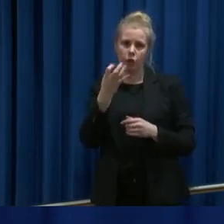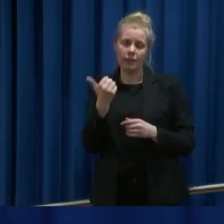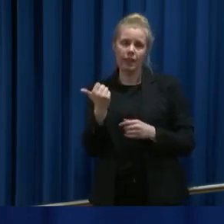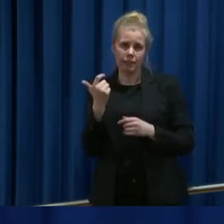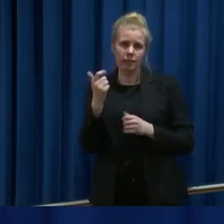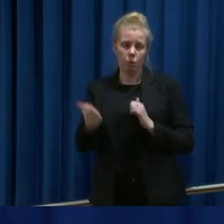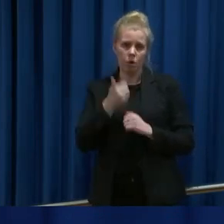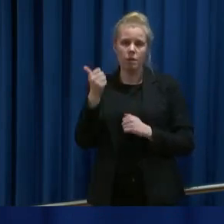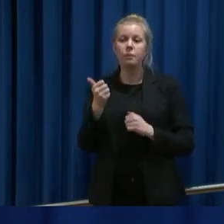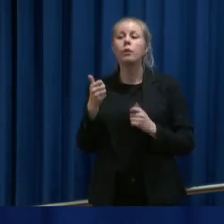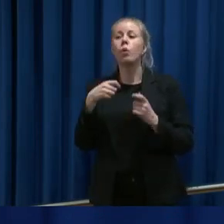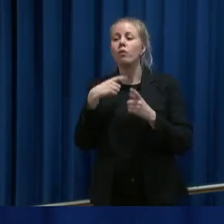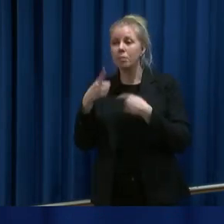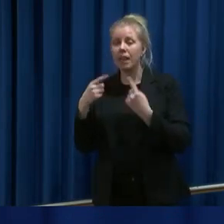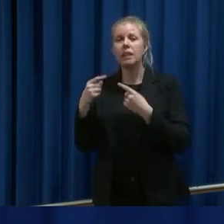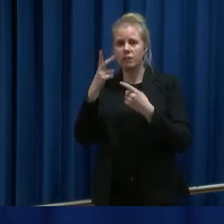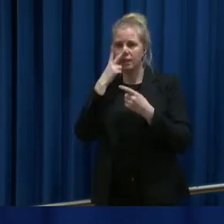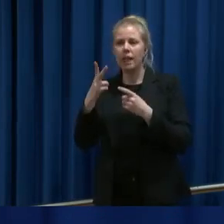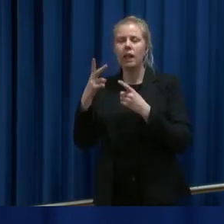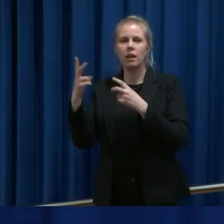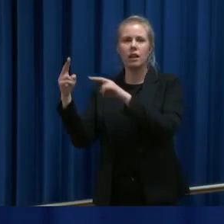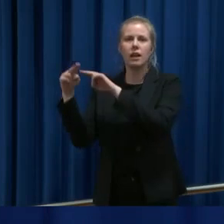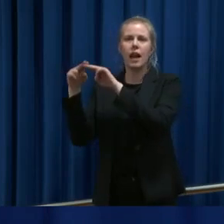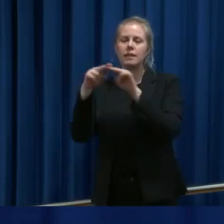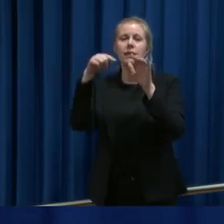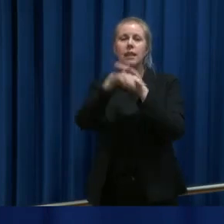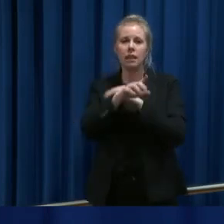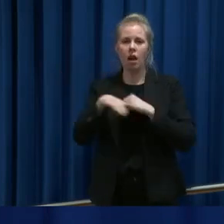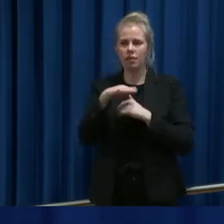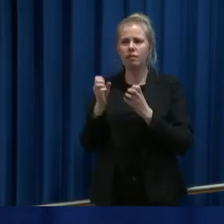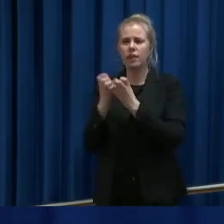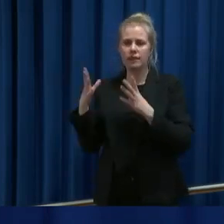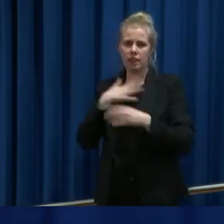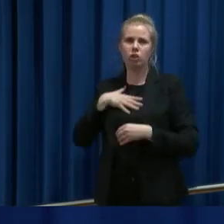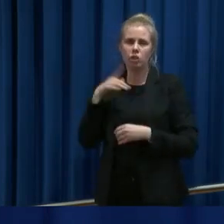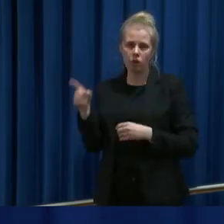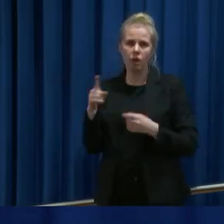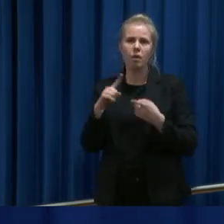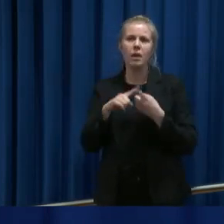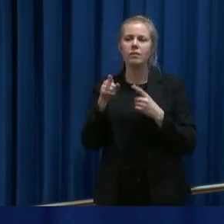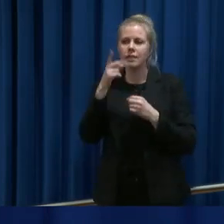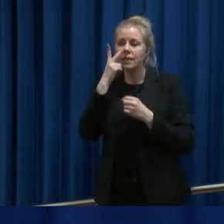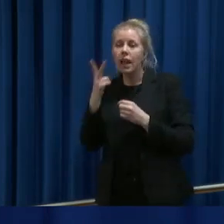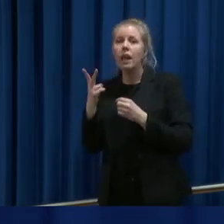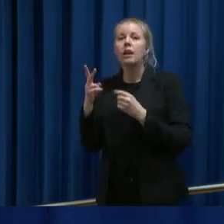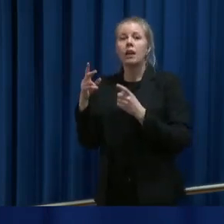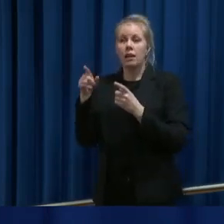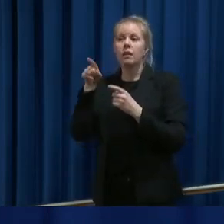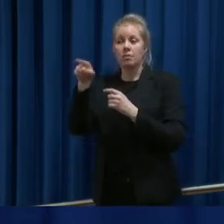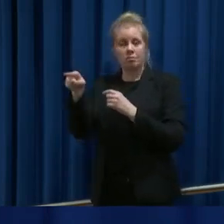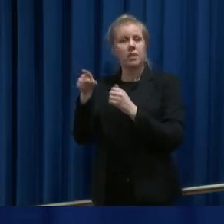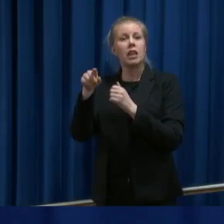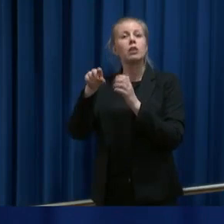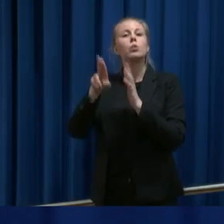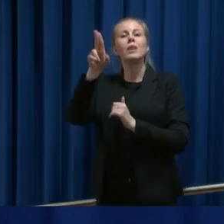preges av reisende fortsatt, så reflekterer jo dette litt hvem som har reist til Nord-Italia og Østerrike, hvor